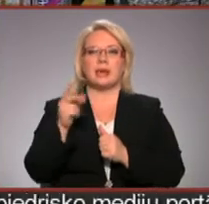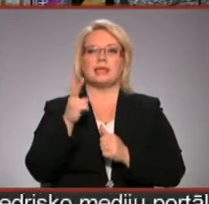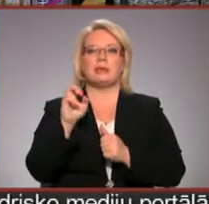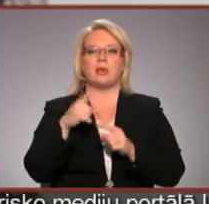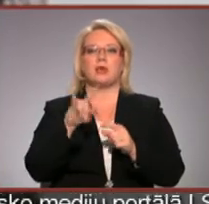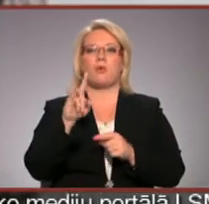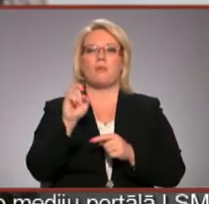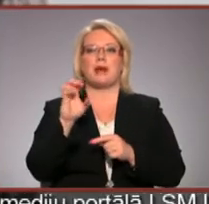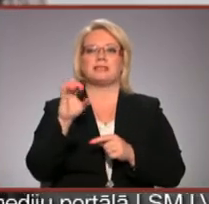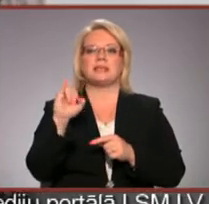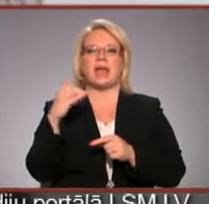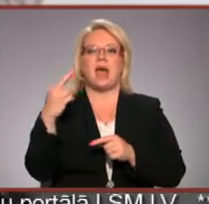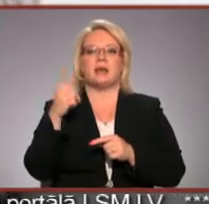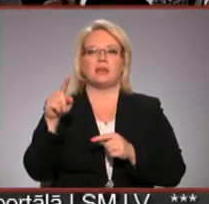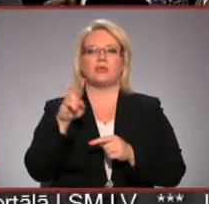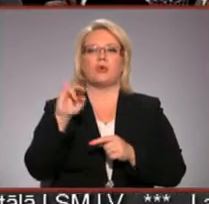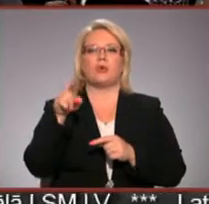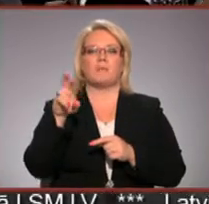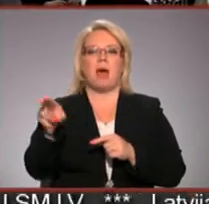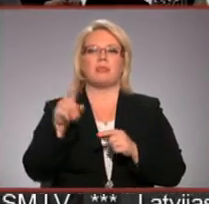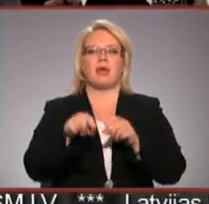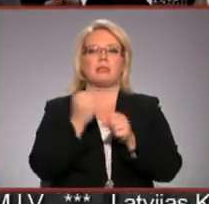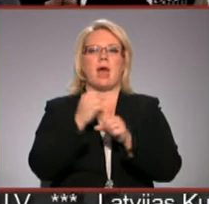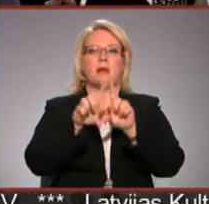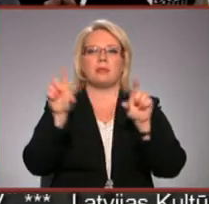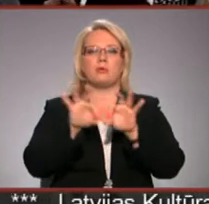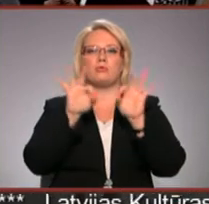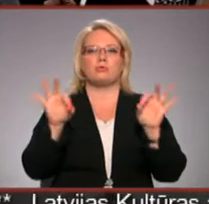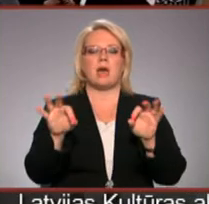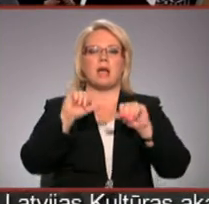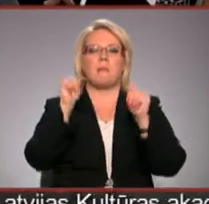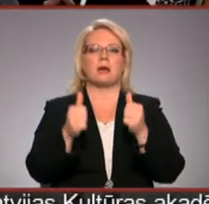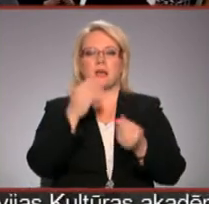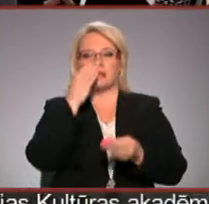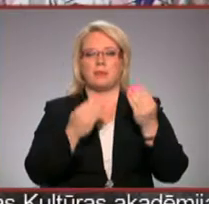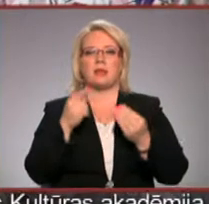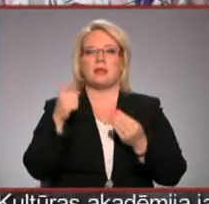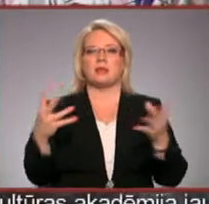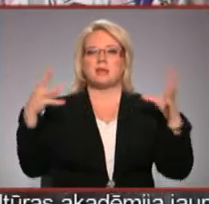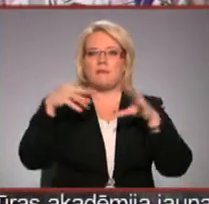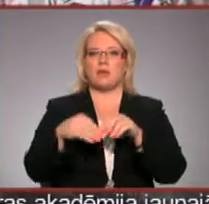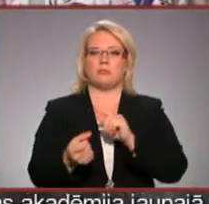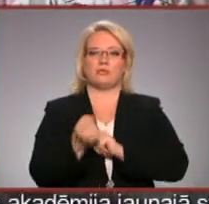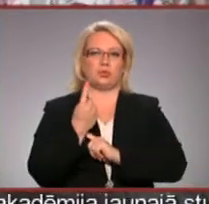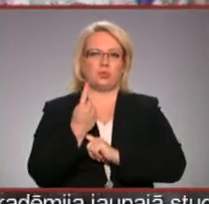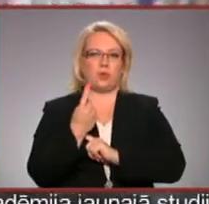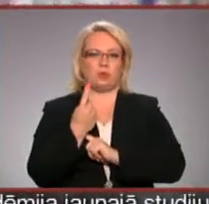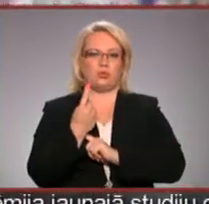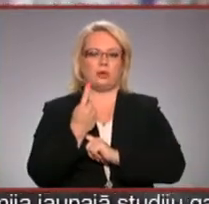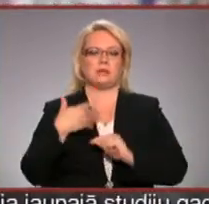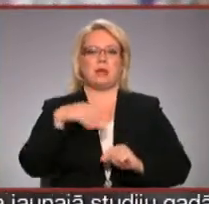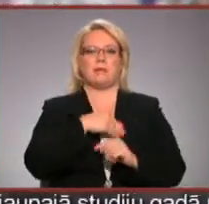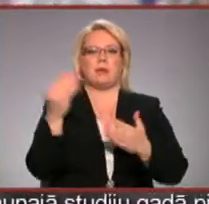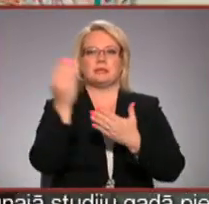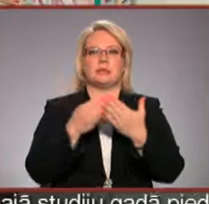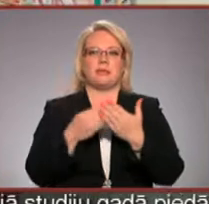Upaciers un Līva Rutmani Arsenāla radošajā darbnīcā uzsāka mākslas eksperimentu, lai šis apvienojums izļotos. Mēs zīmējām viens